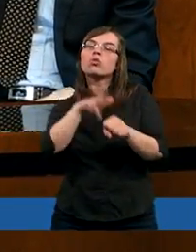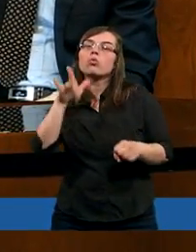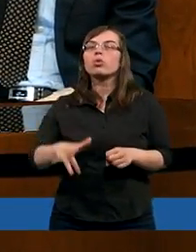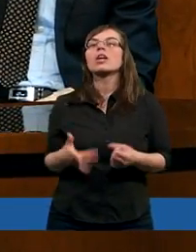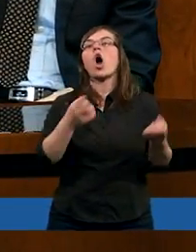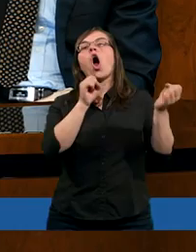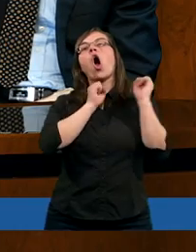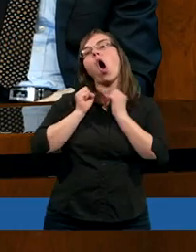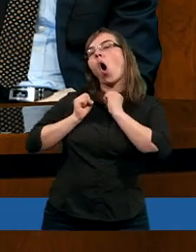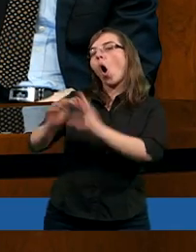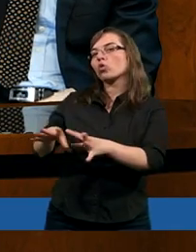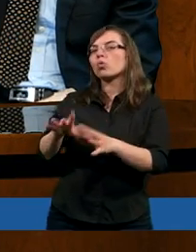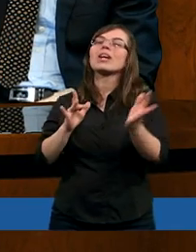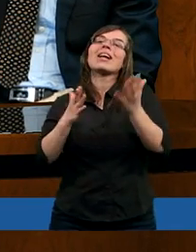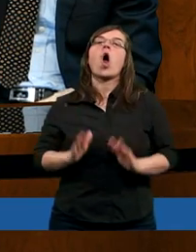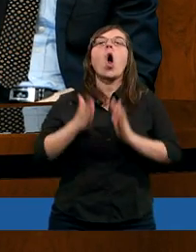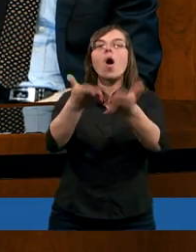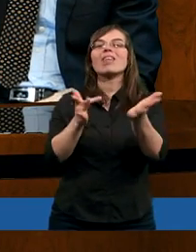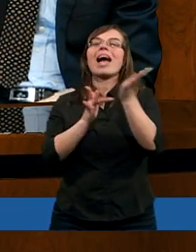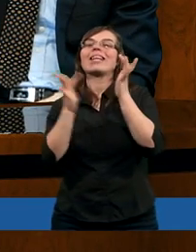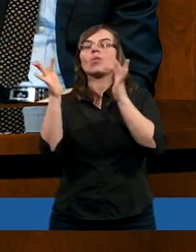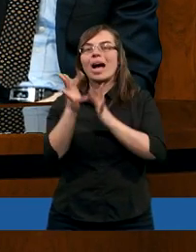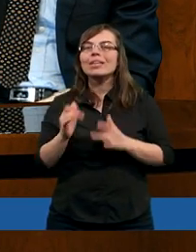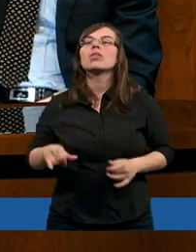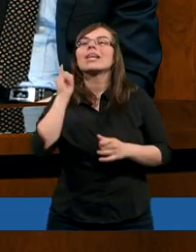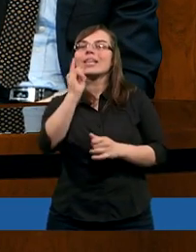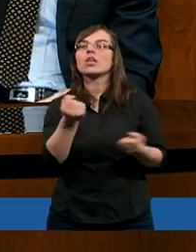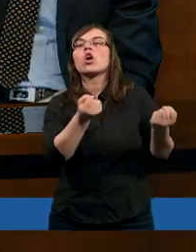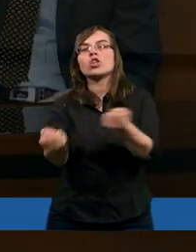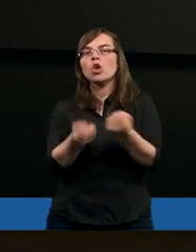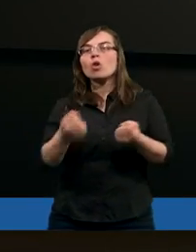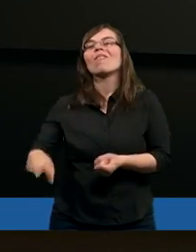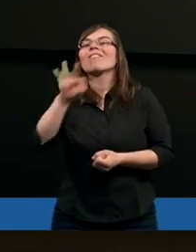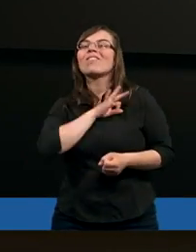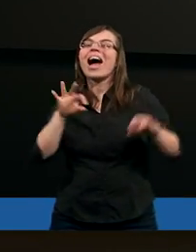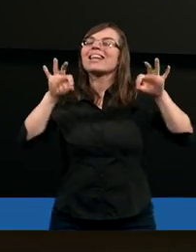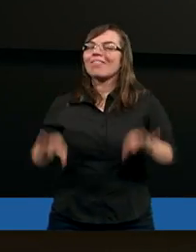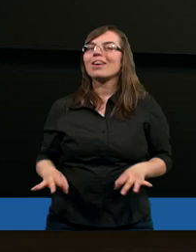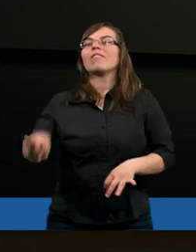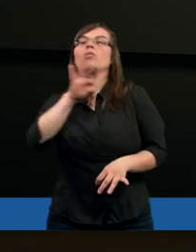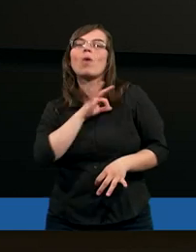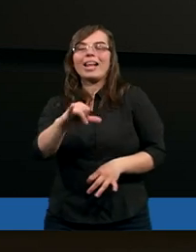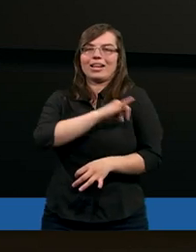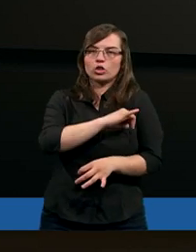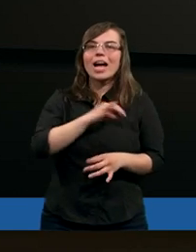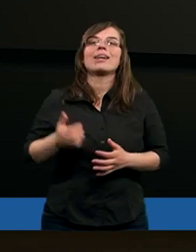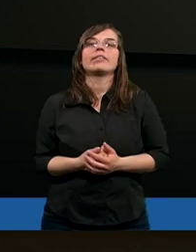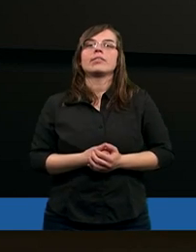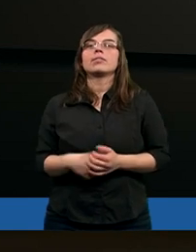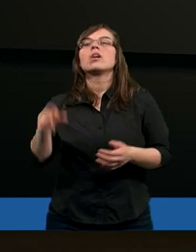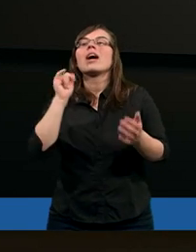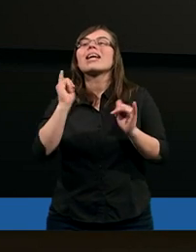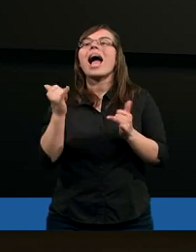którzy odrzucili ofiarę Jezusa Chrystusa i niosą własne winy, własne grzechy.